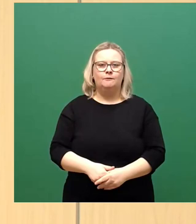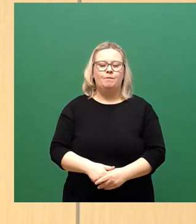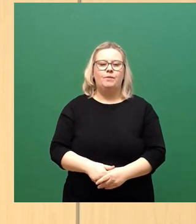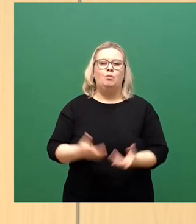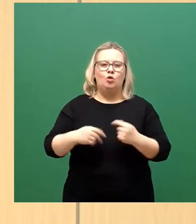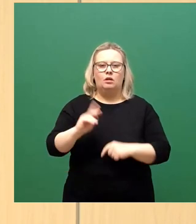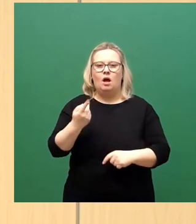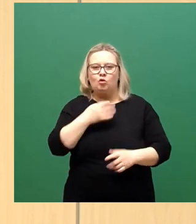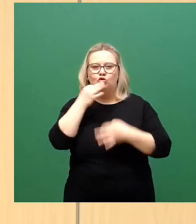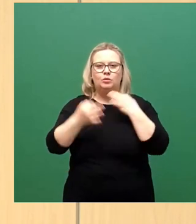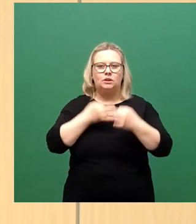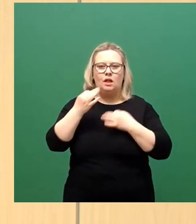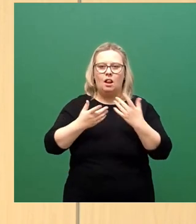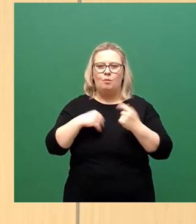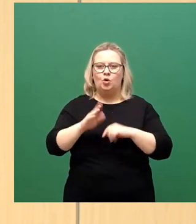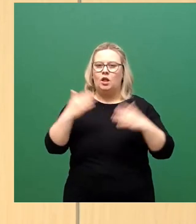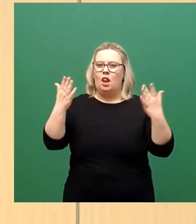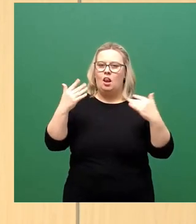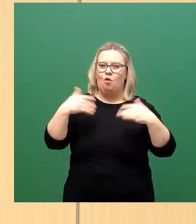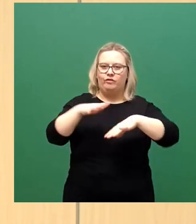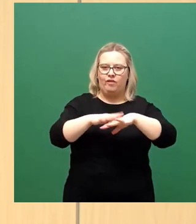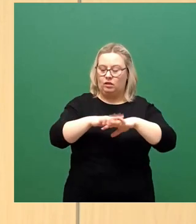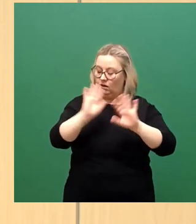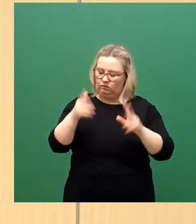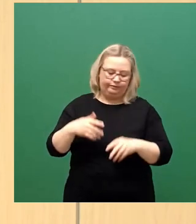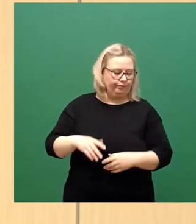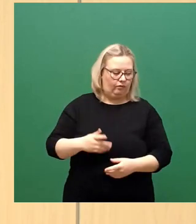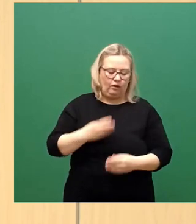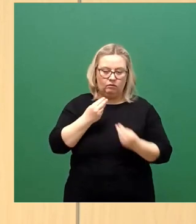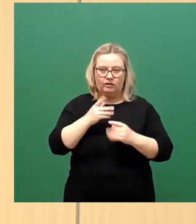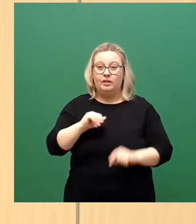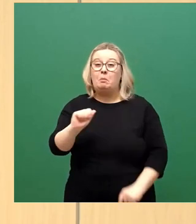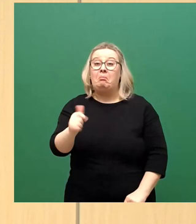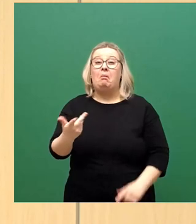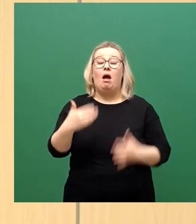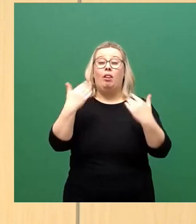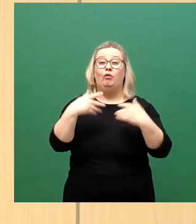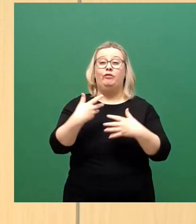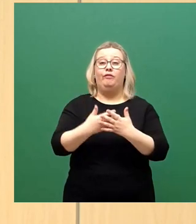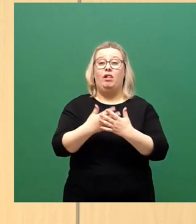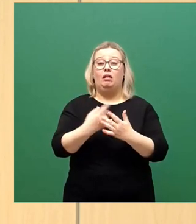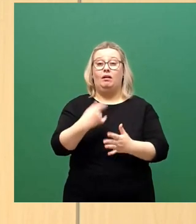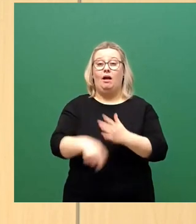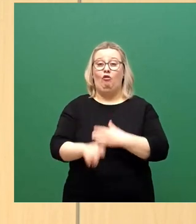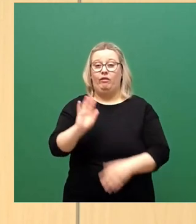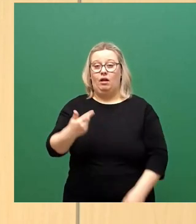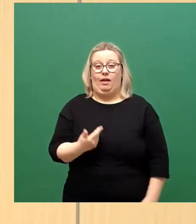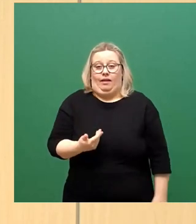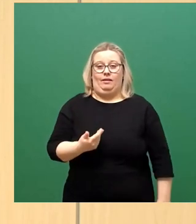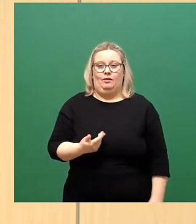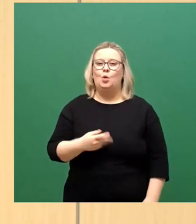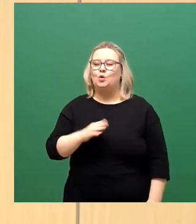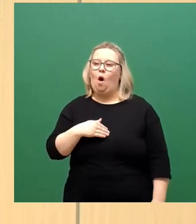angeblich unwirksamen Luftfilter will ich erst gar nicht anfangen. Die paar Luftfilter, die jetzt angeschafft werden sollen, sind ein bloßes Alibi-Projekt, Herr